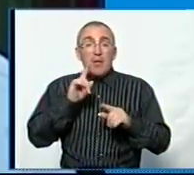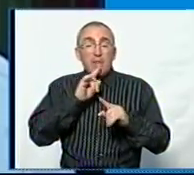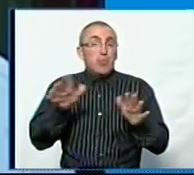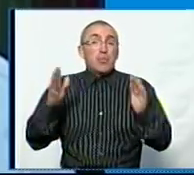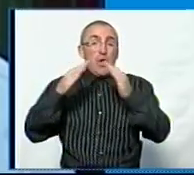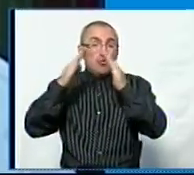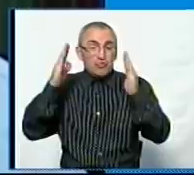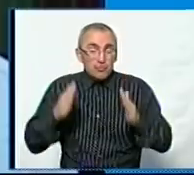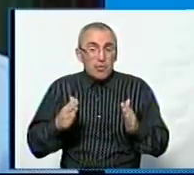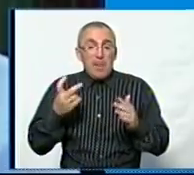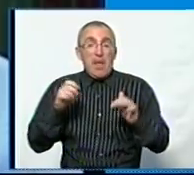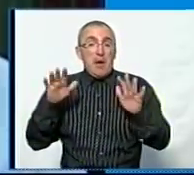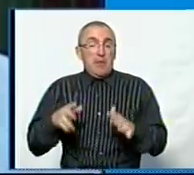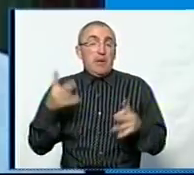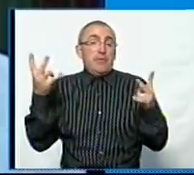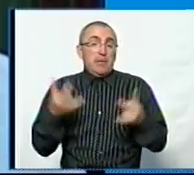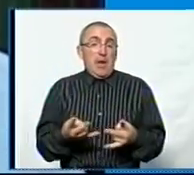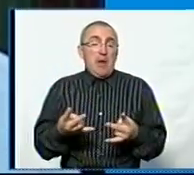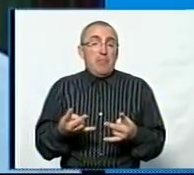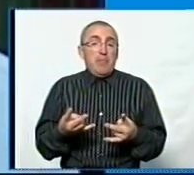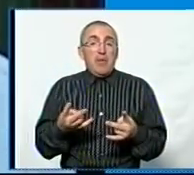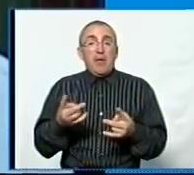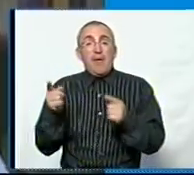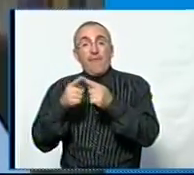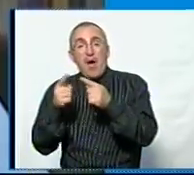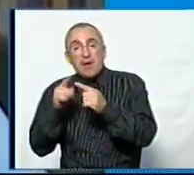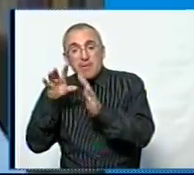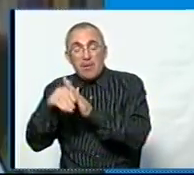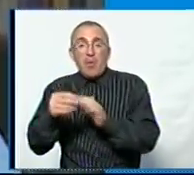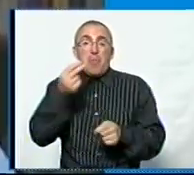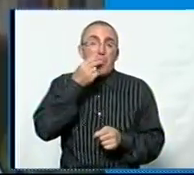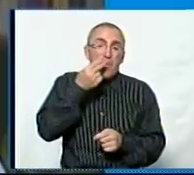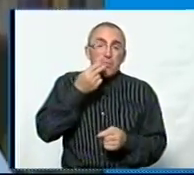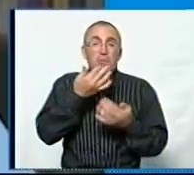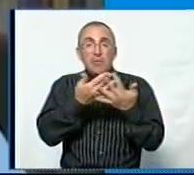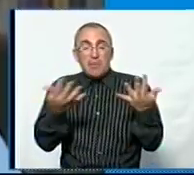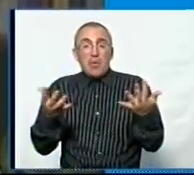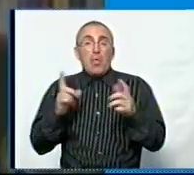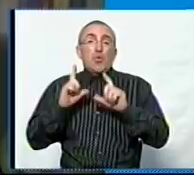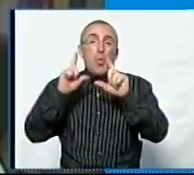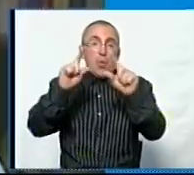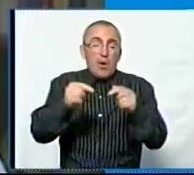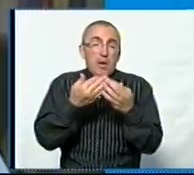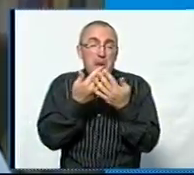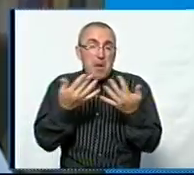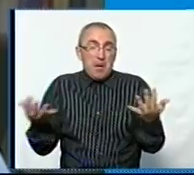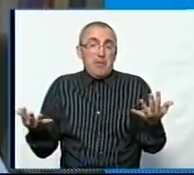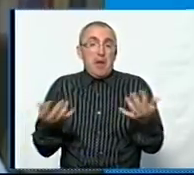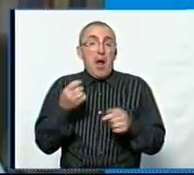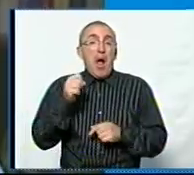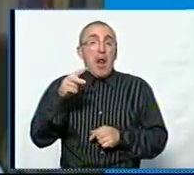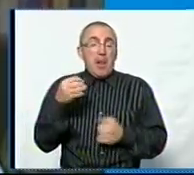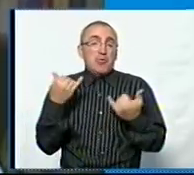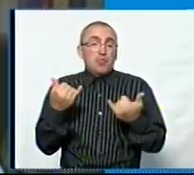на місці, то треба буде винаймати квартиру, продукти, харчування та доїзд та все інше. Але